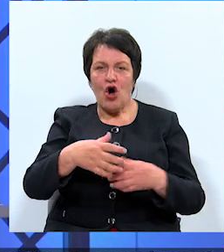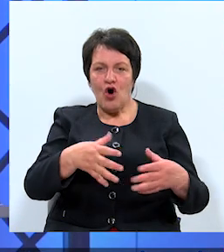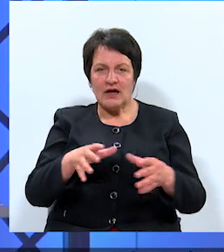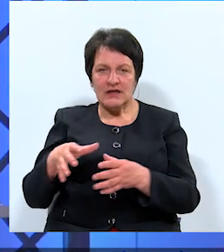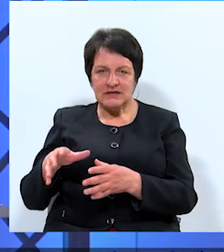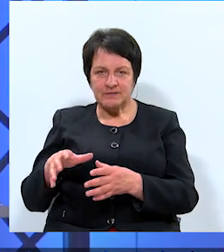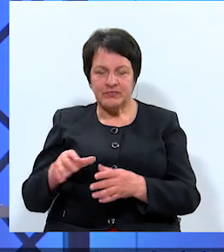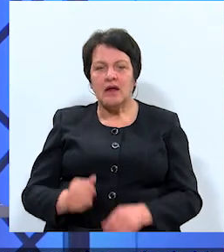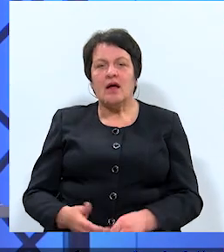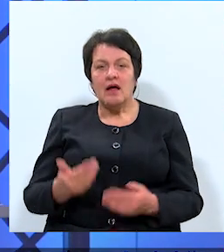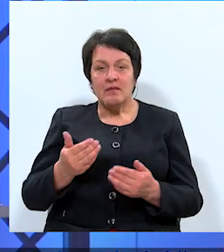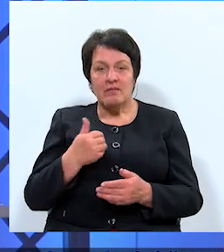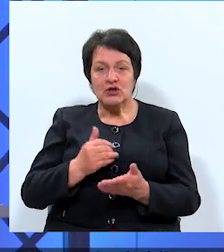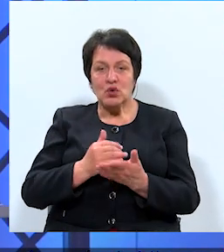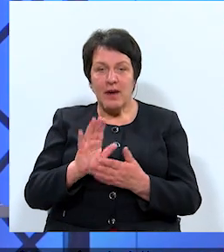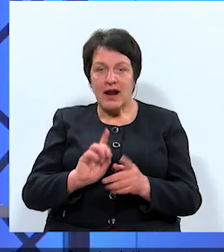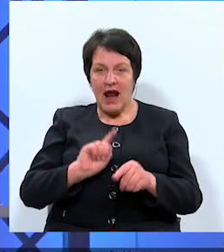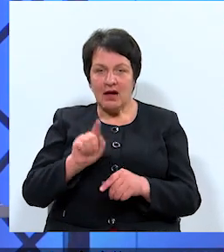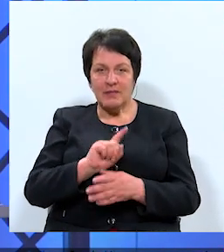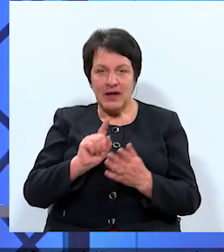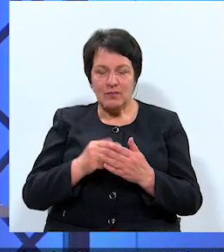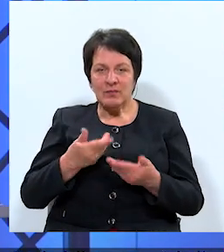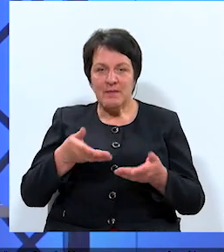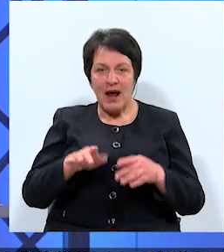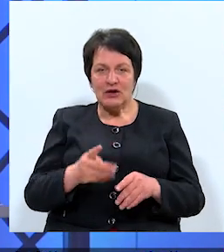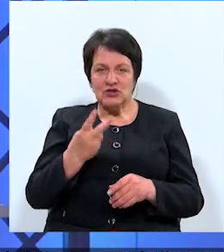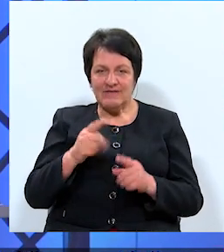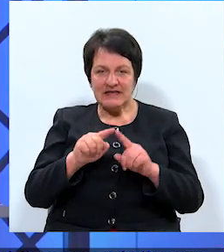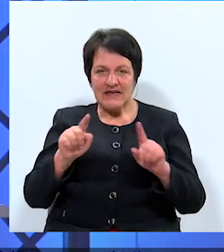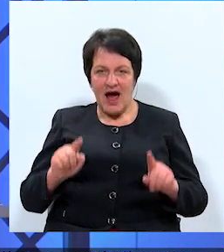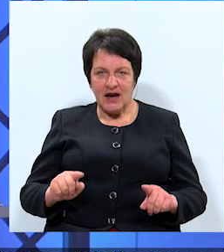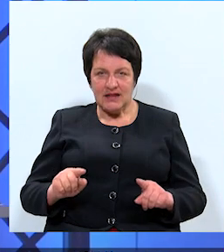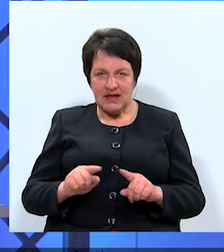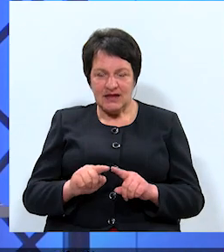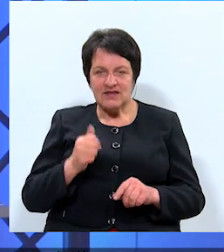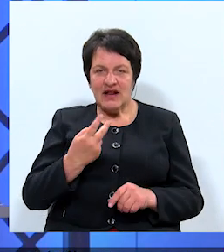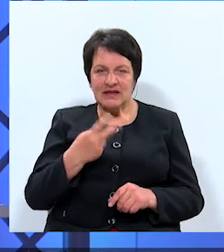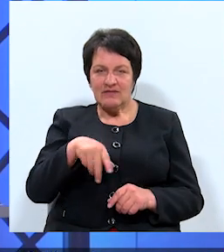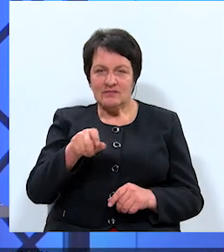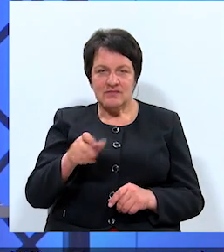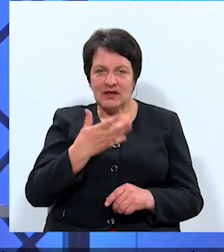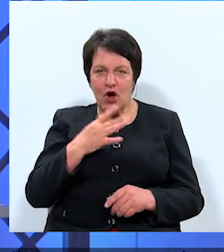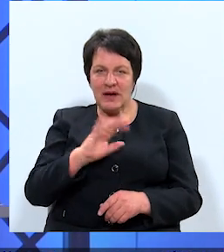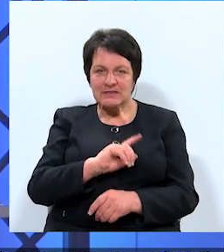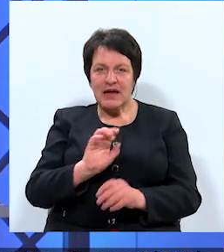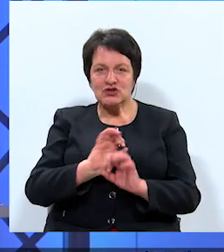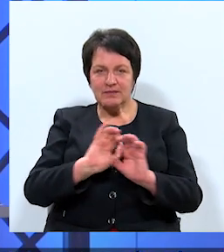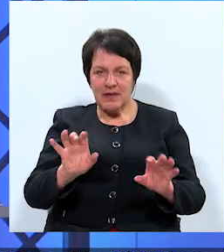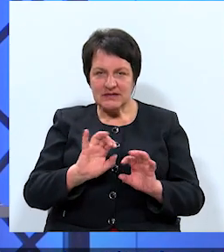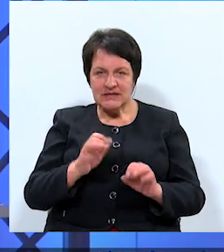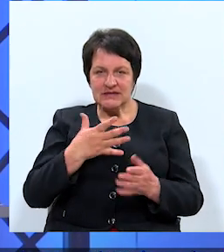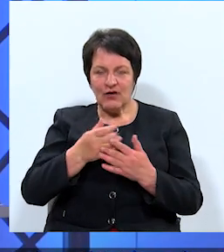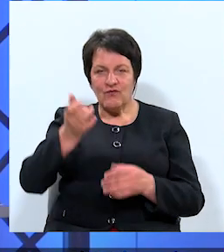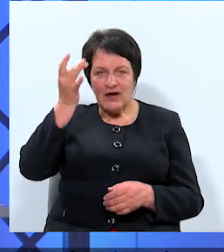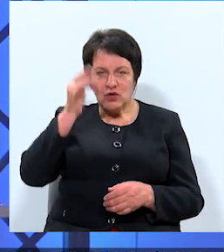ar nākamajiem jautājumiem. Mums vēl ir palikušas divas kartītes, vēl divu politisko spēku pārstāvju. Nav paspējuši paust savu viedokli. Viņiem būs